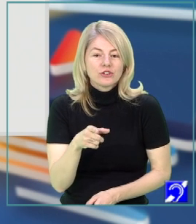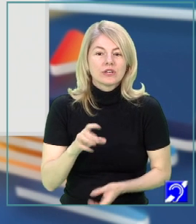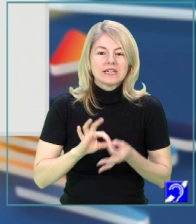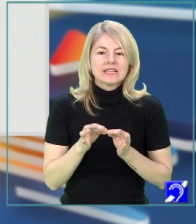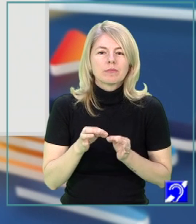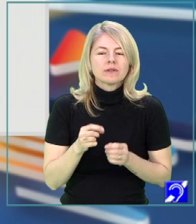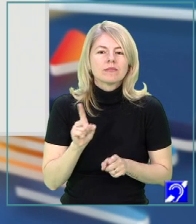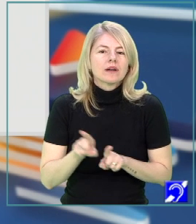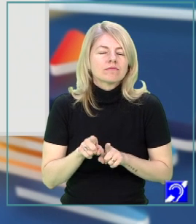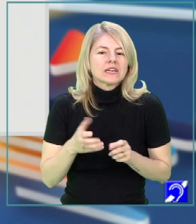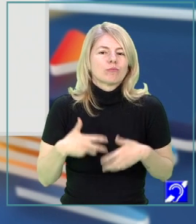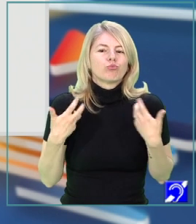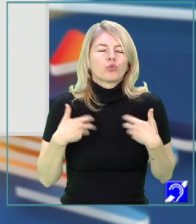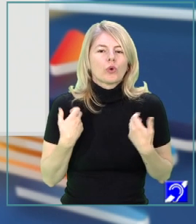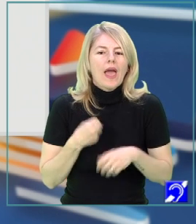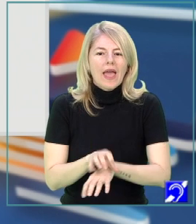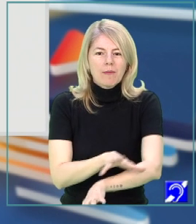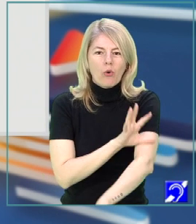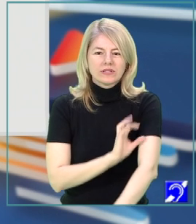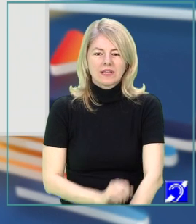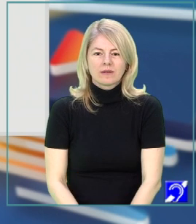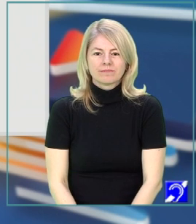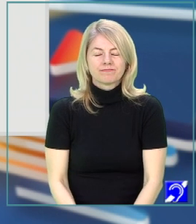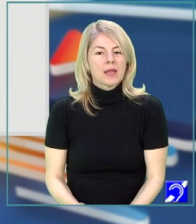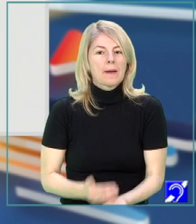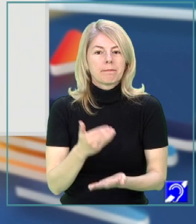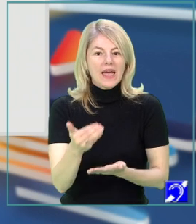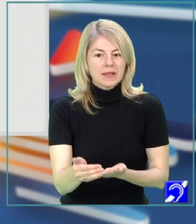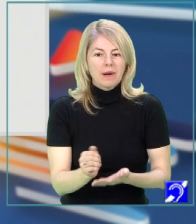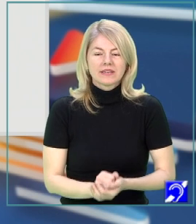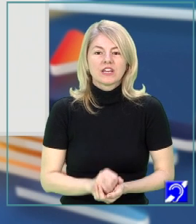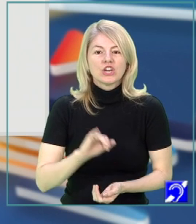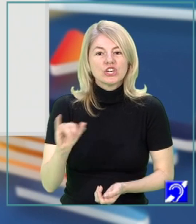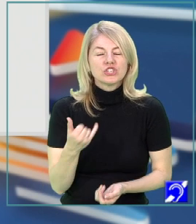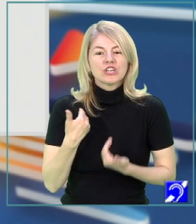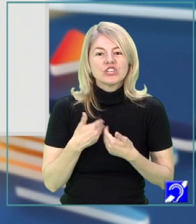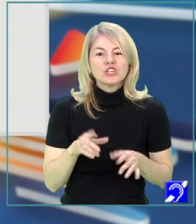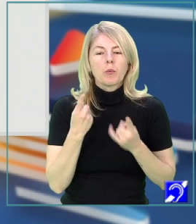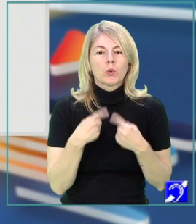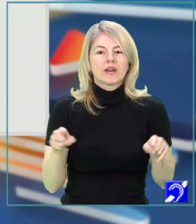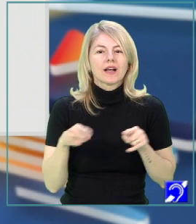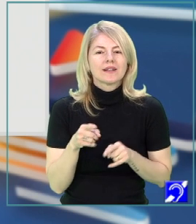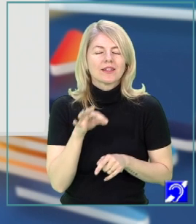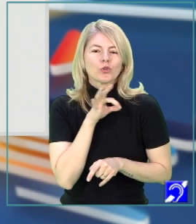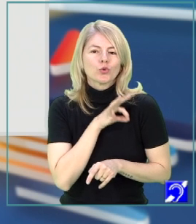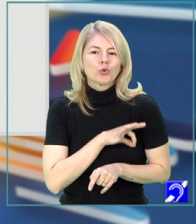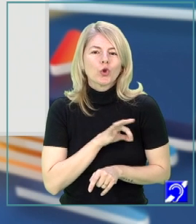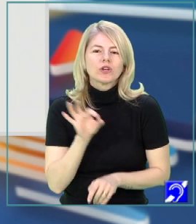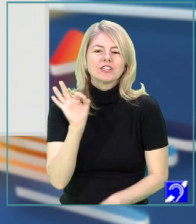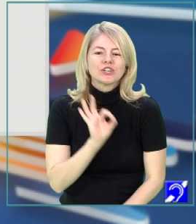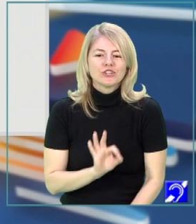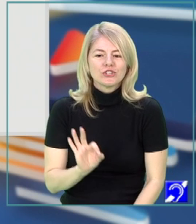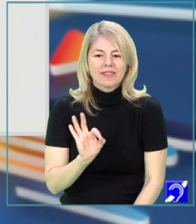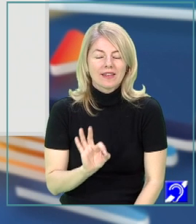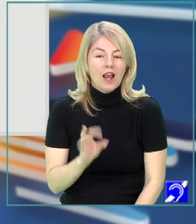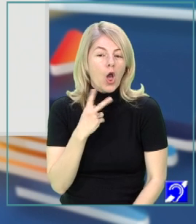marchează încântarea, emoția. Mai departe, și iar începi un cântec duios în cetinel.